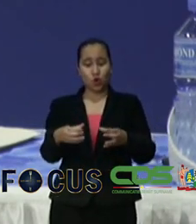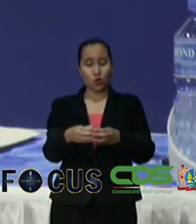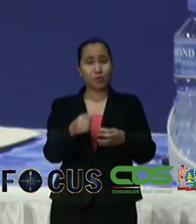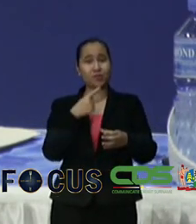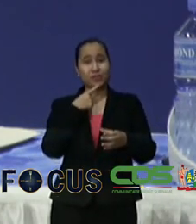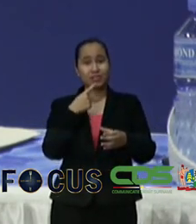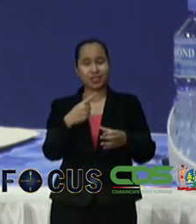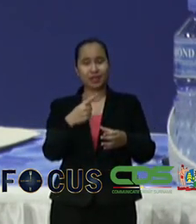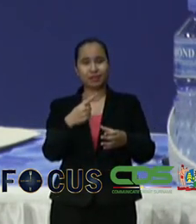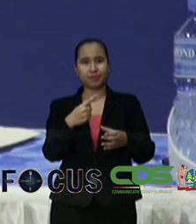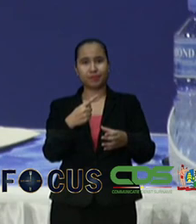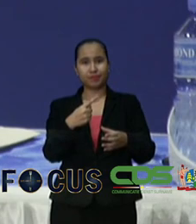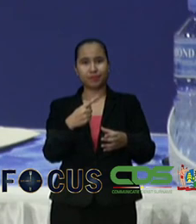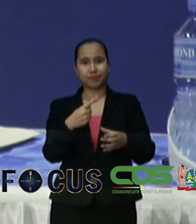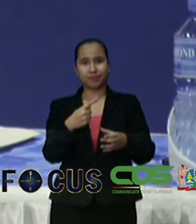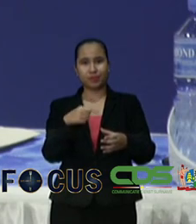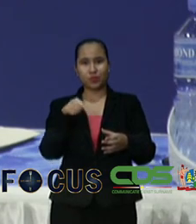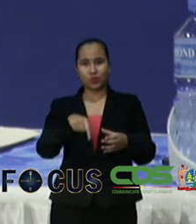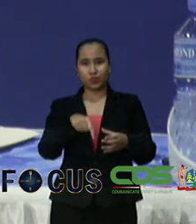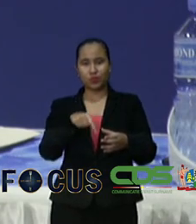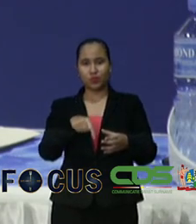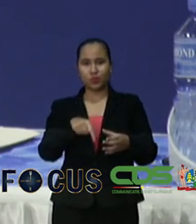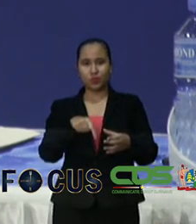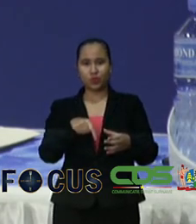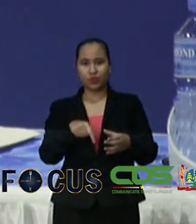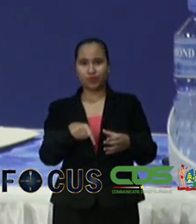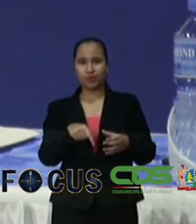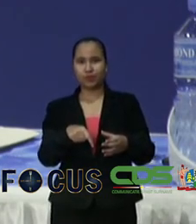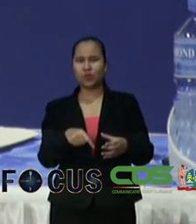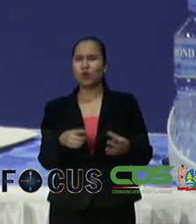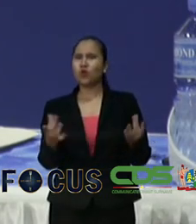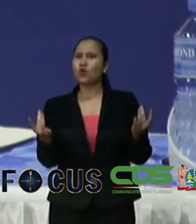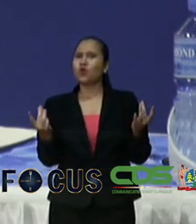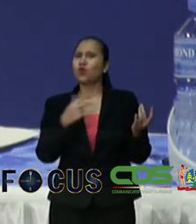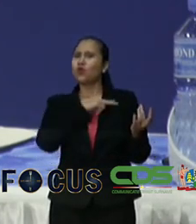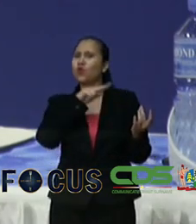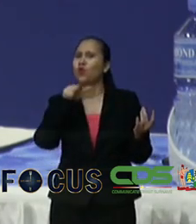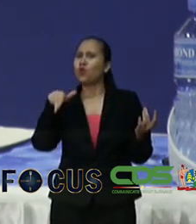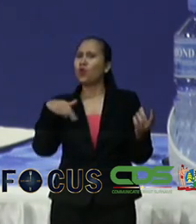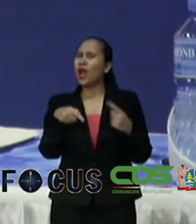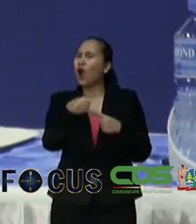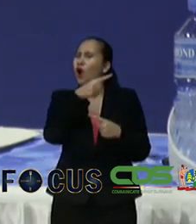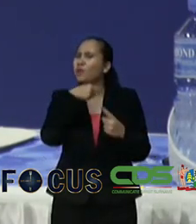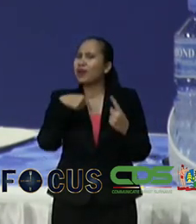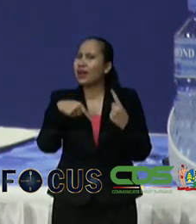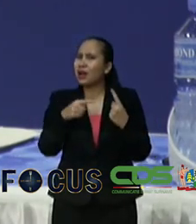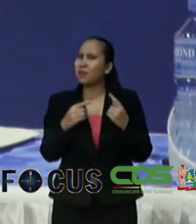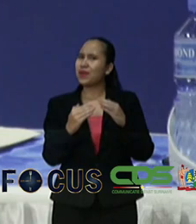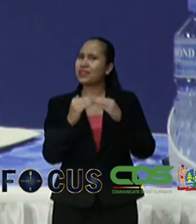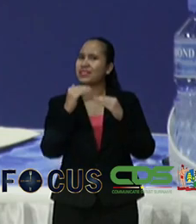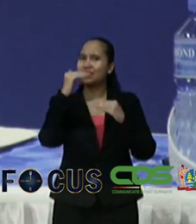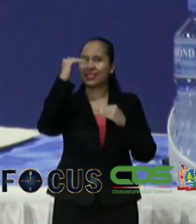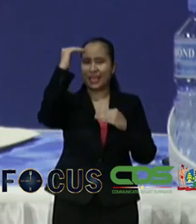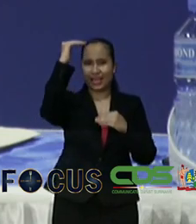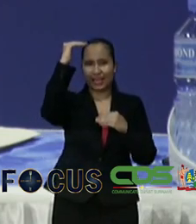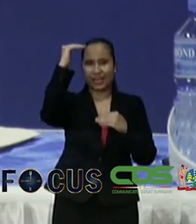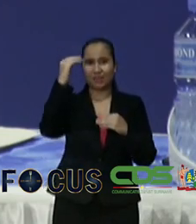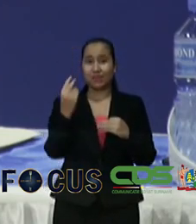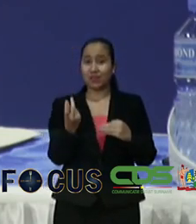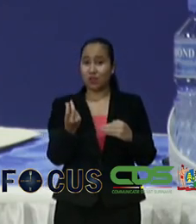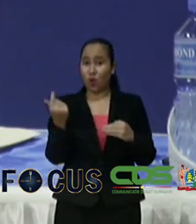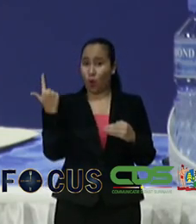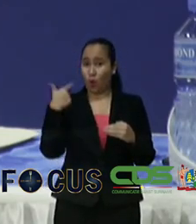is nog steeds aan de orde hoe gaan we met de stijging van de dieselprijs. Zo zullen we daarmee omgaan.